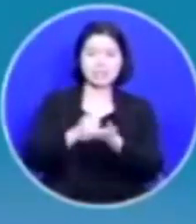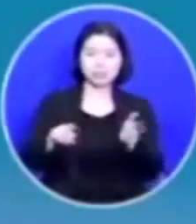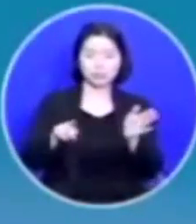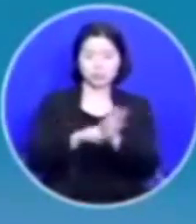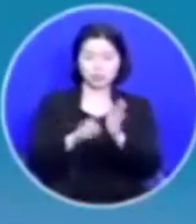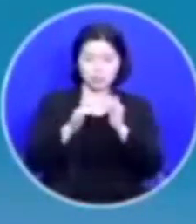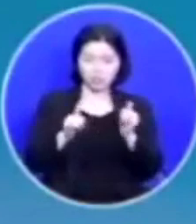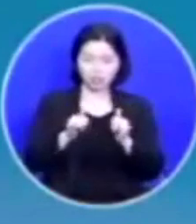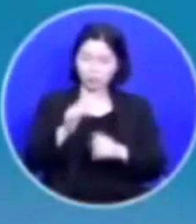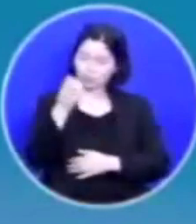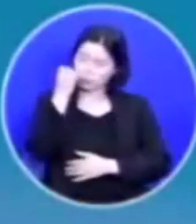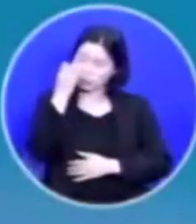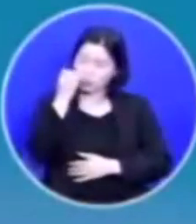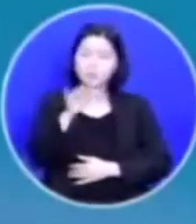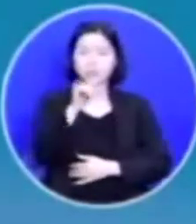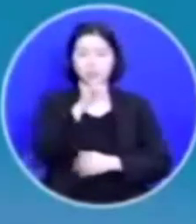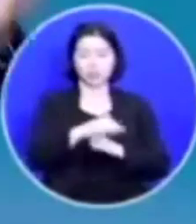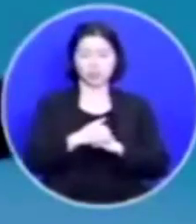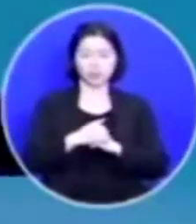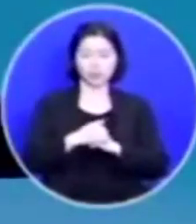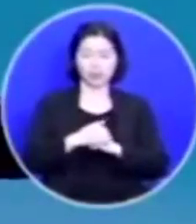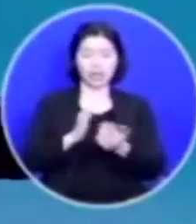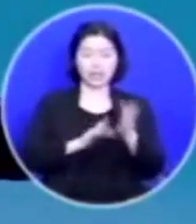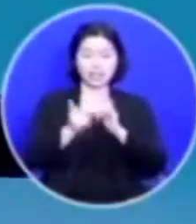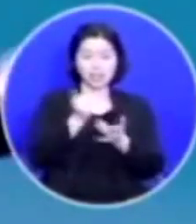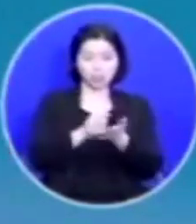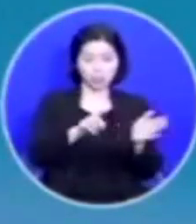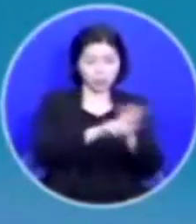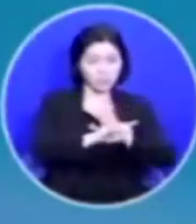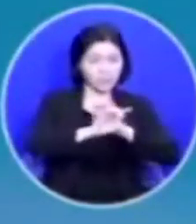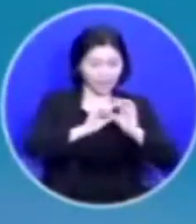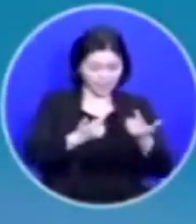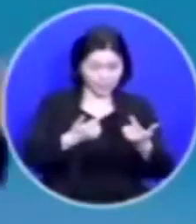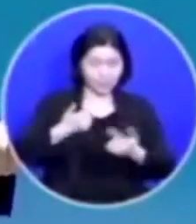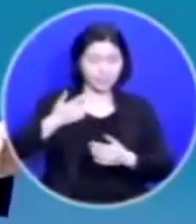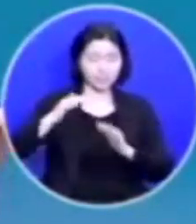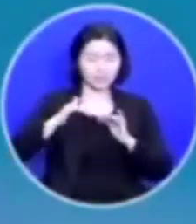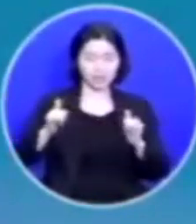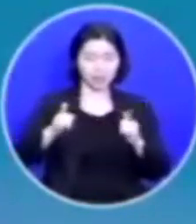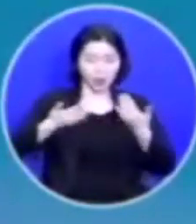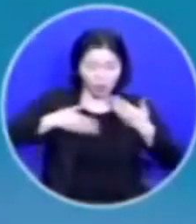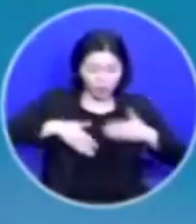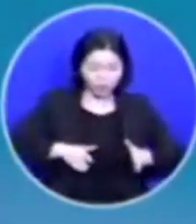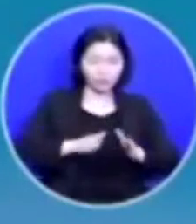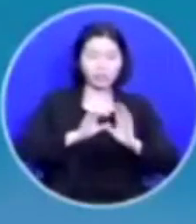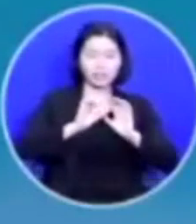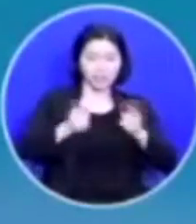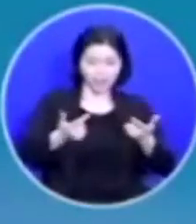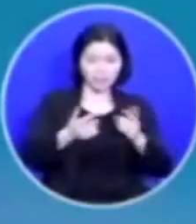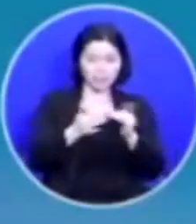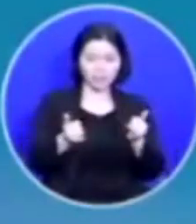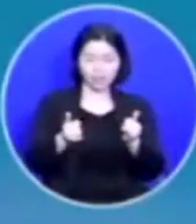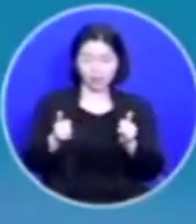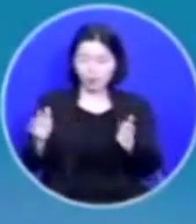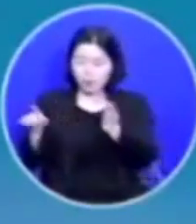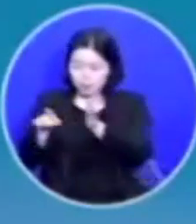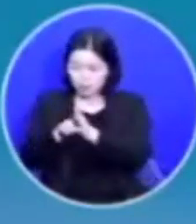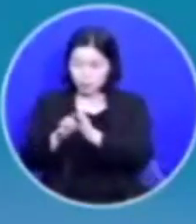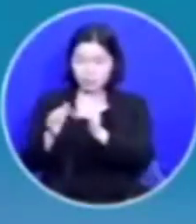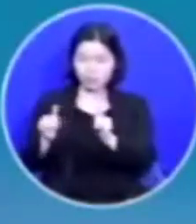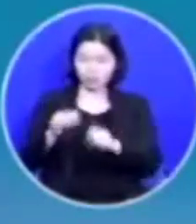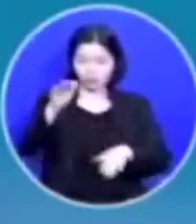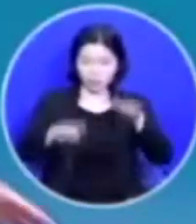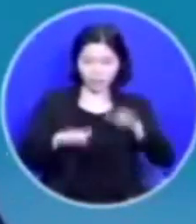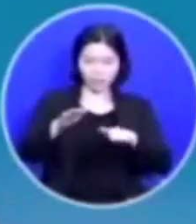독특한 사람입니다 예수 안 믿는 사람 아직도 거듭나지 않은 사람과 예수 믿는 사람의 차이는 그저